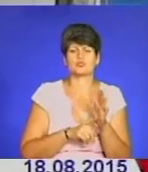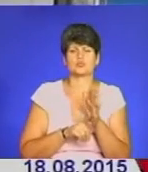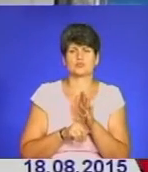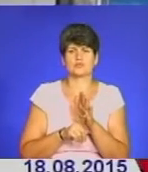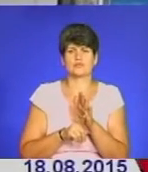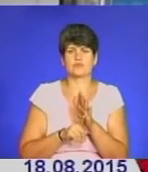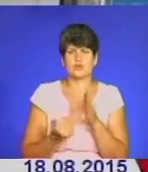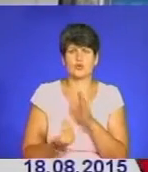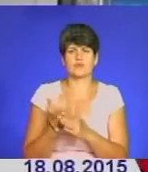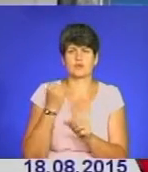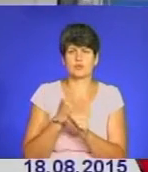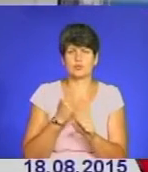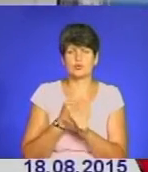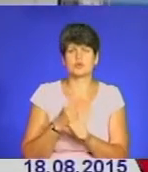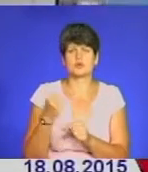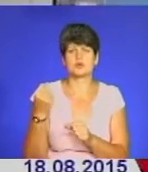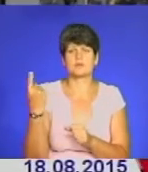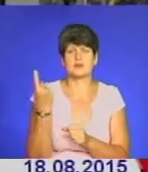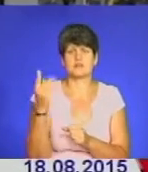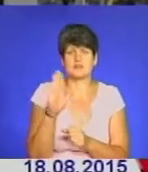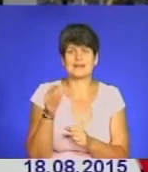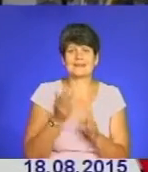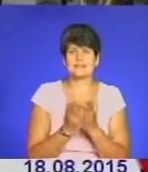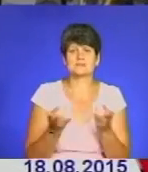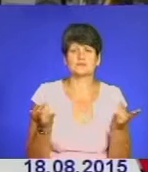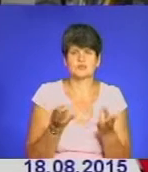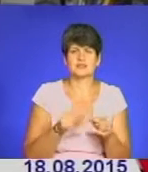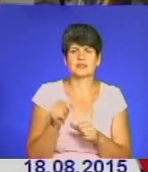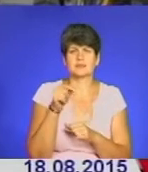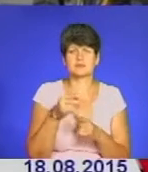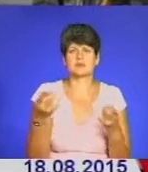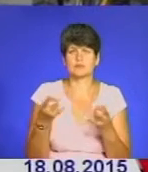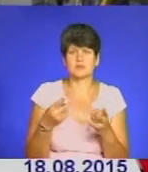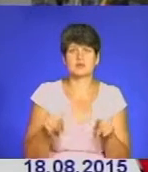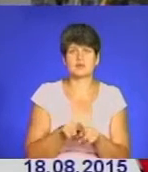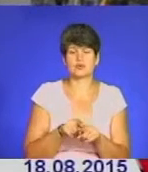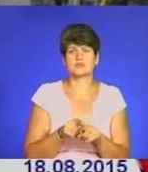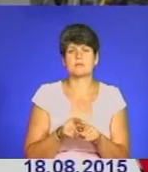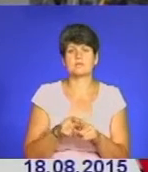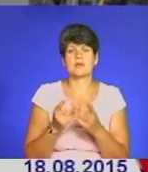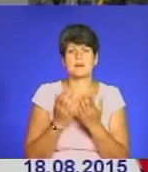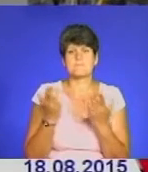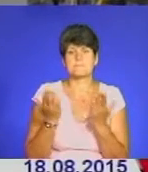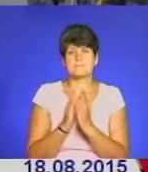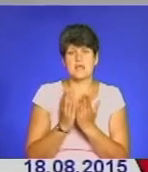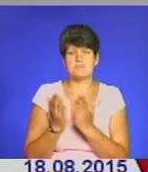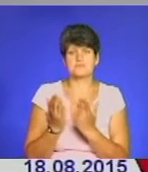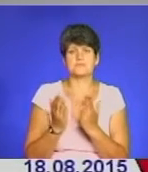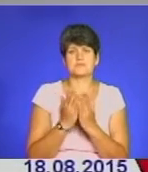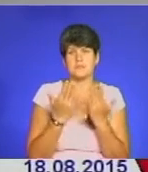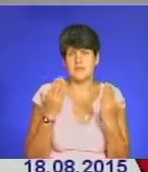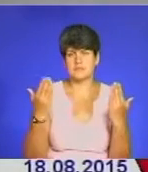вересня. Тому книги там дуже потрібні. Крім них, необхідні також шкільні меблі та канцелярські приладдя.